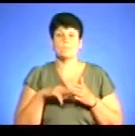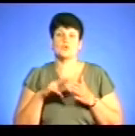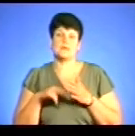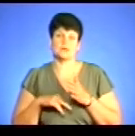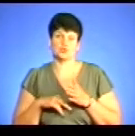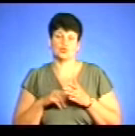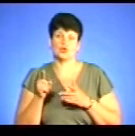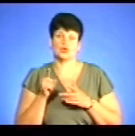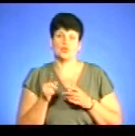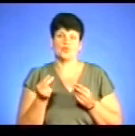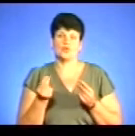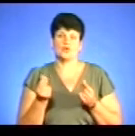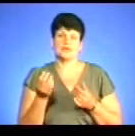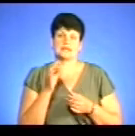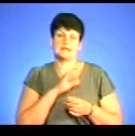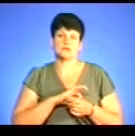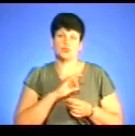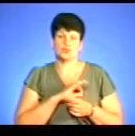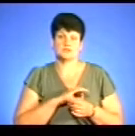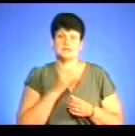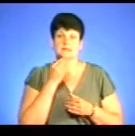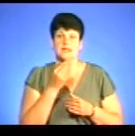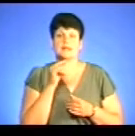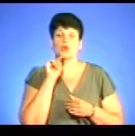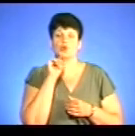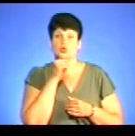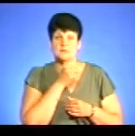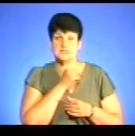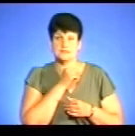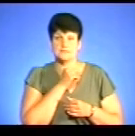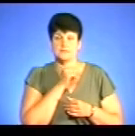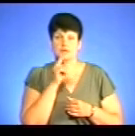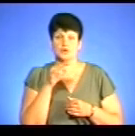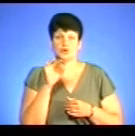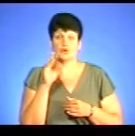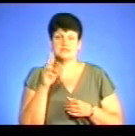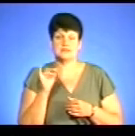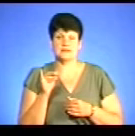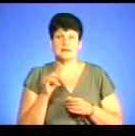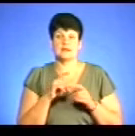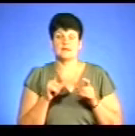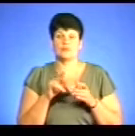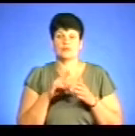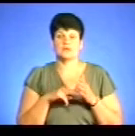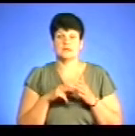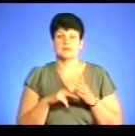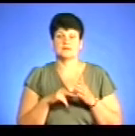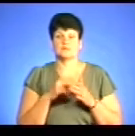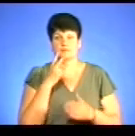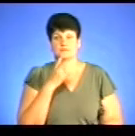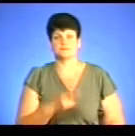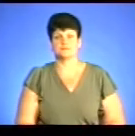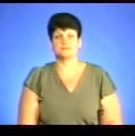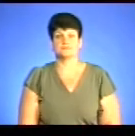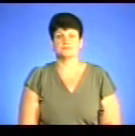надходжень та росту ми запитали економіста, доцента кафедри податків та фіскальної політики. Давайте почуємо.